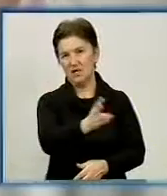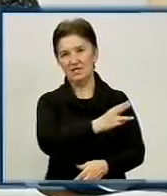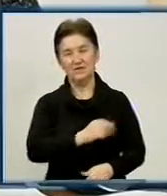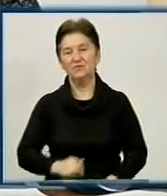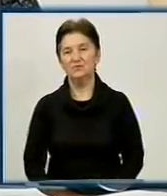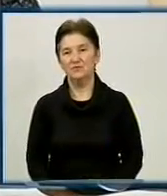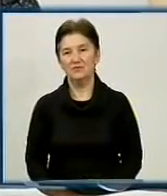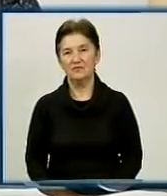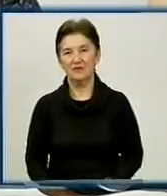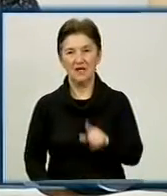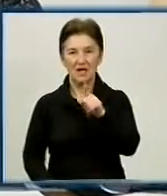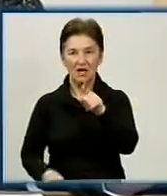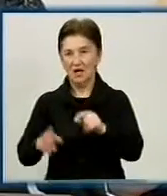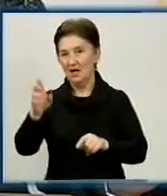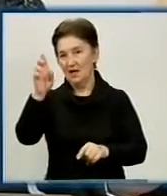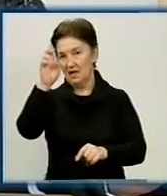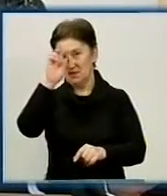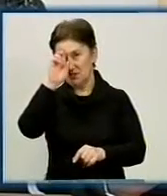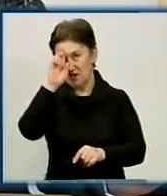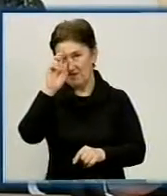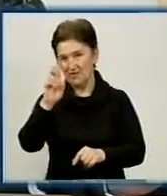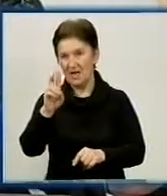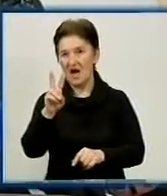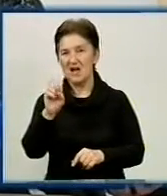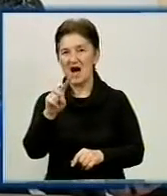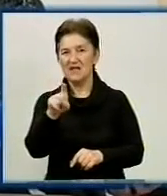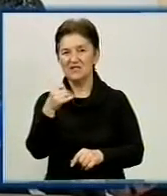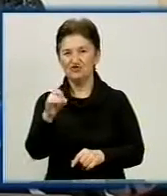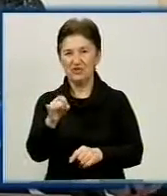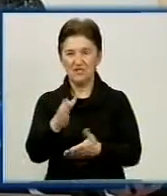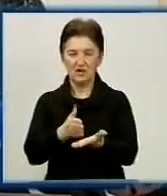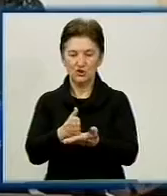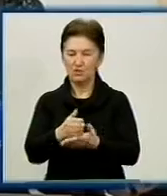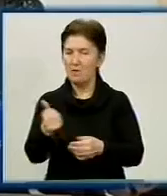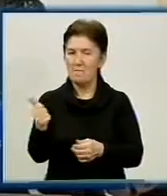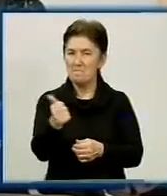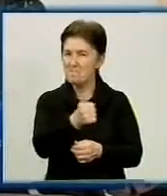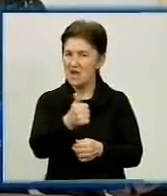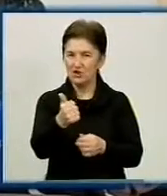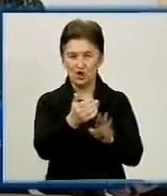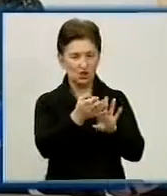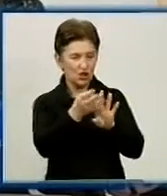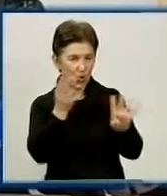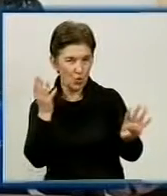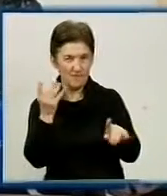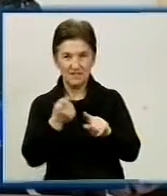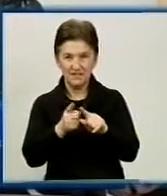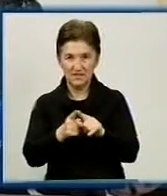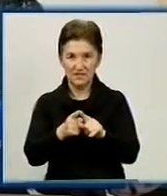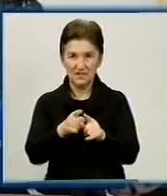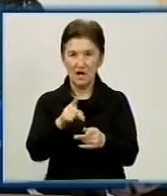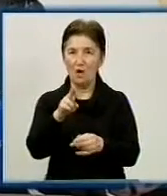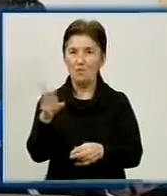Державній казначейській службі доручують нас здійснювати платежі в першочерговому порядку. Це на видатки по